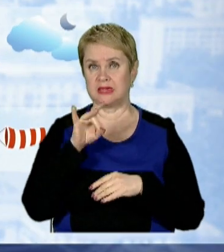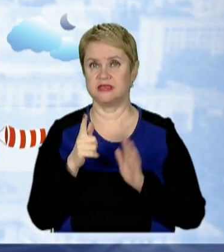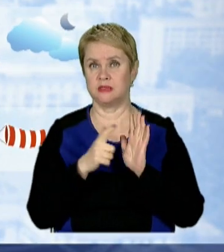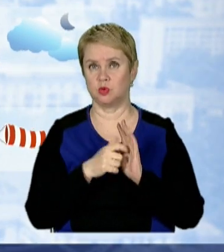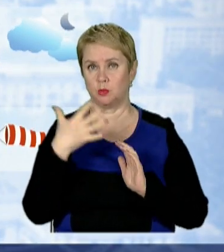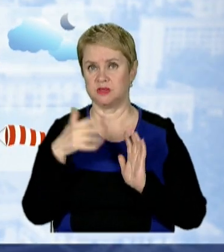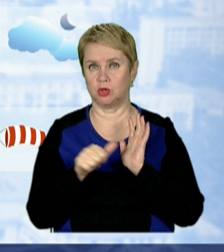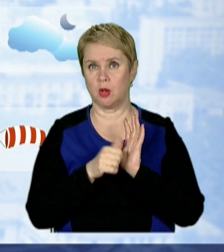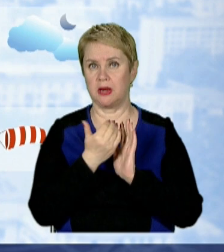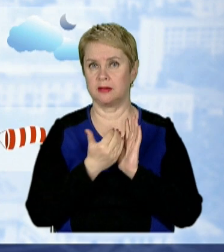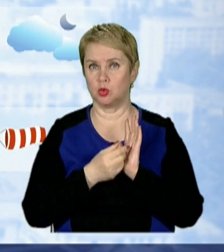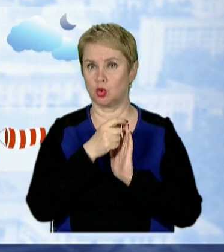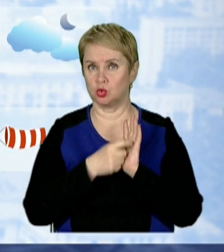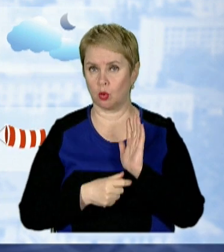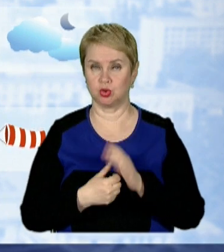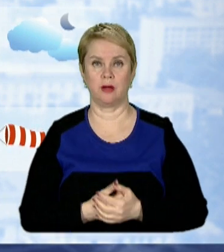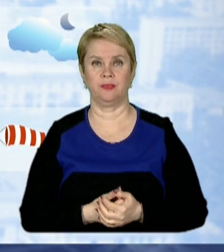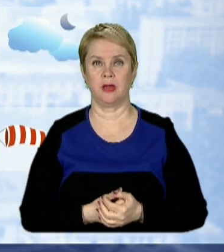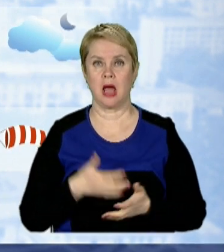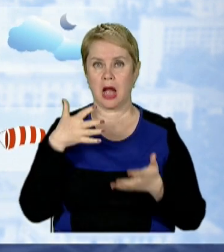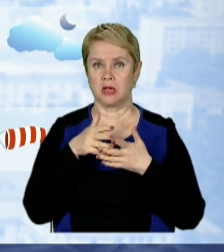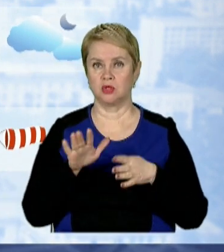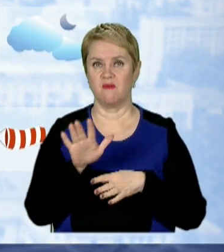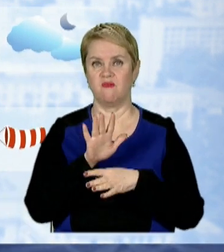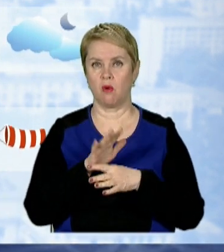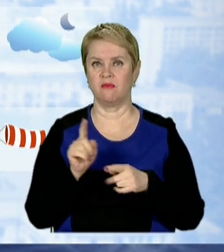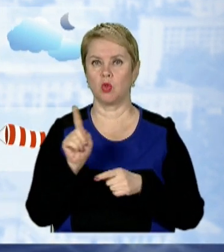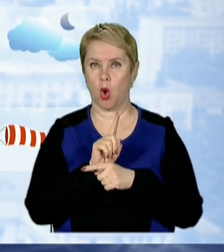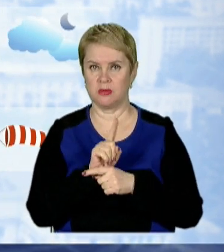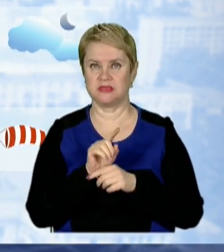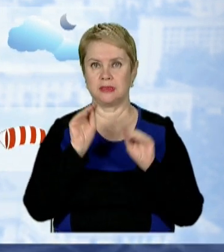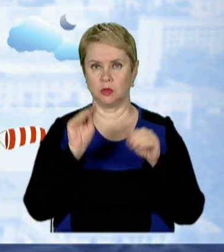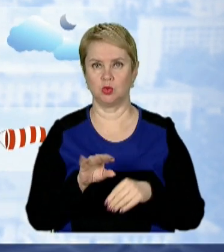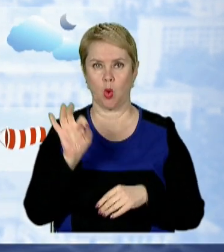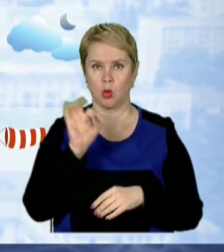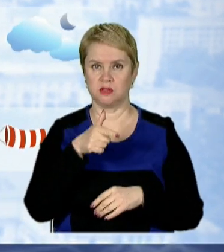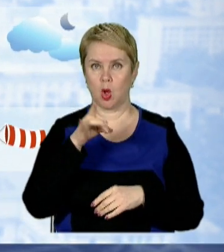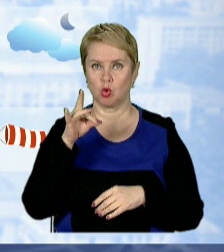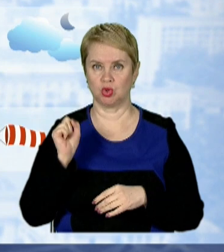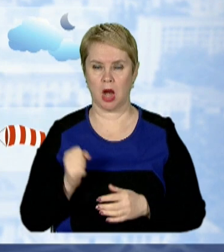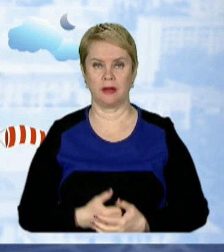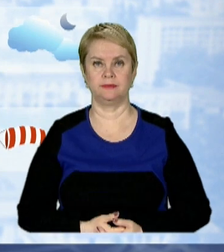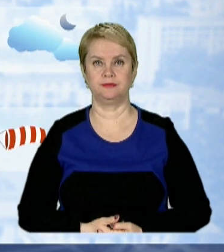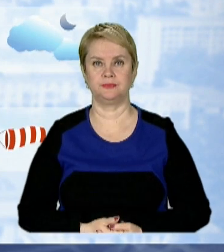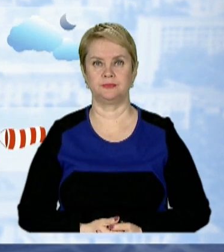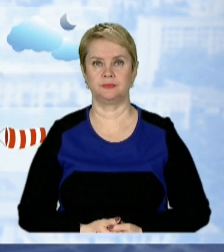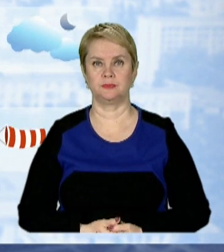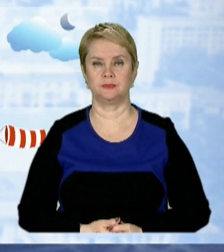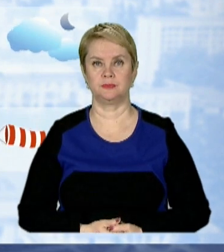756 мм рт. стопчика. Радіаційний фон в межах норми, за даними ДНУ імені Олеся Гончара.